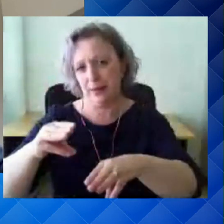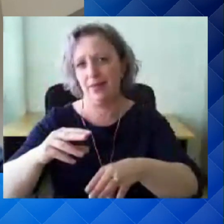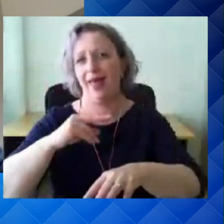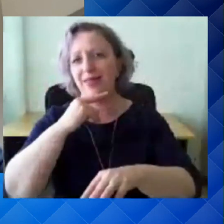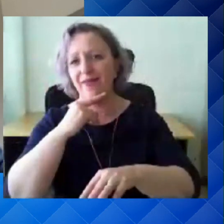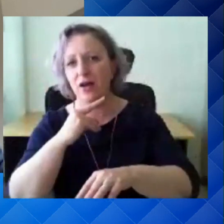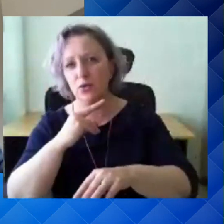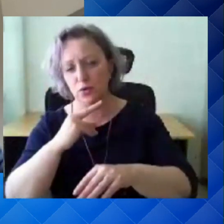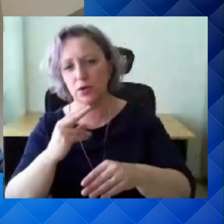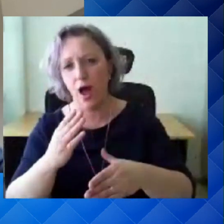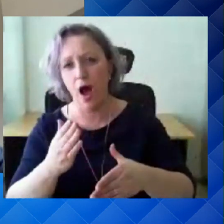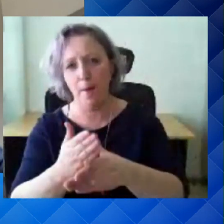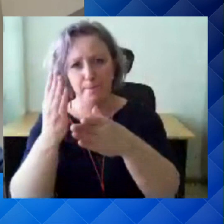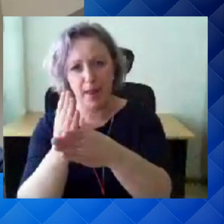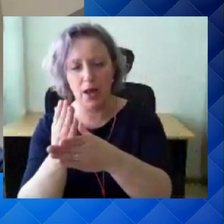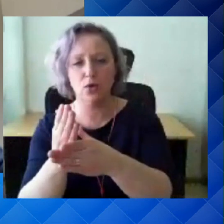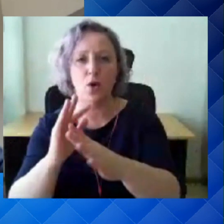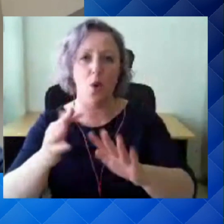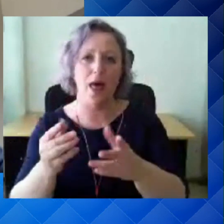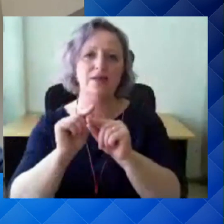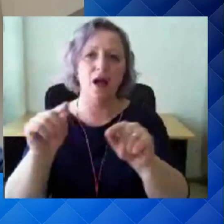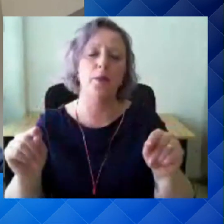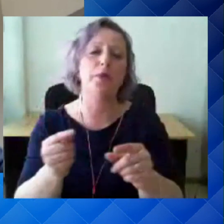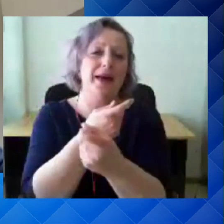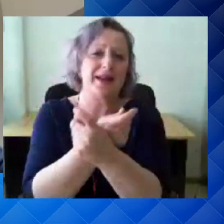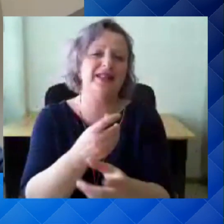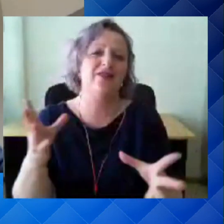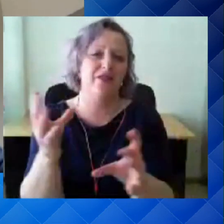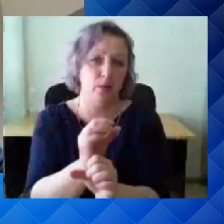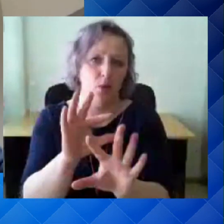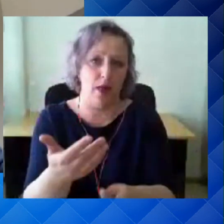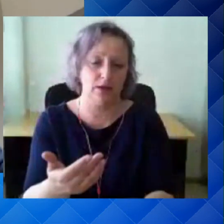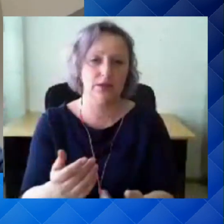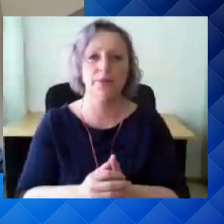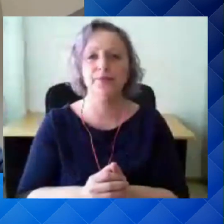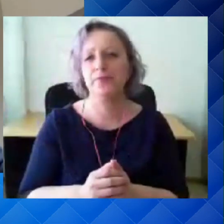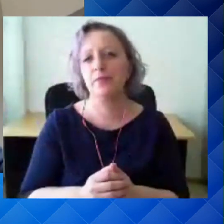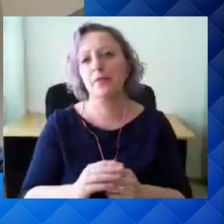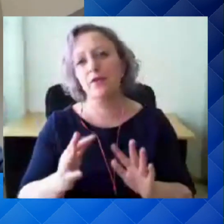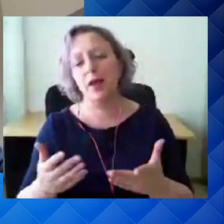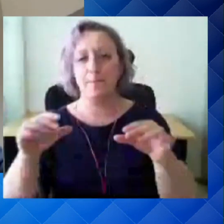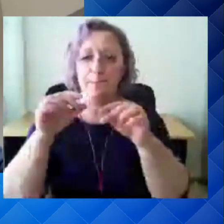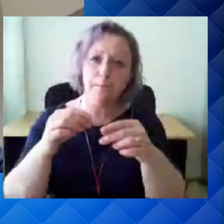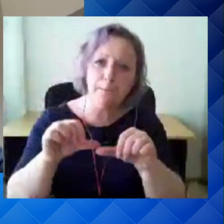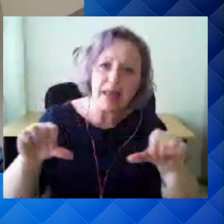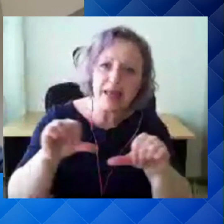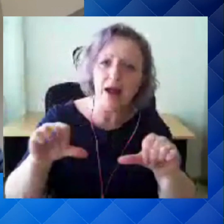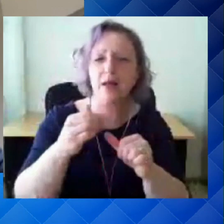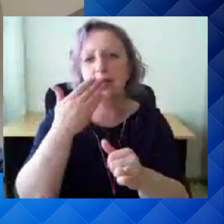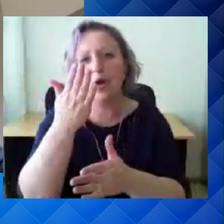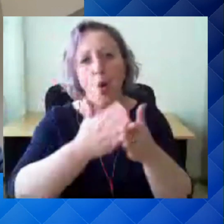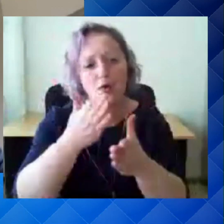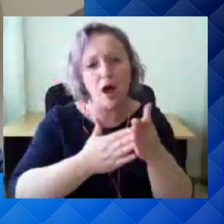selleks, et nagatamise riski vähendada ja piirata. on need siis osalised täitus või äälised piirangud siseraumides